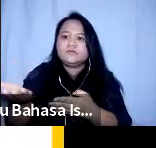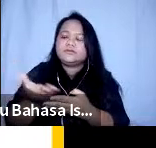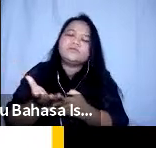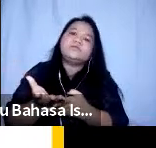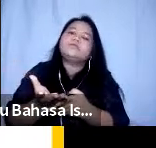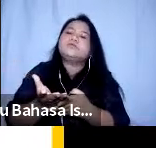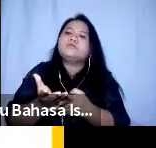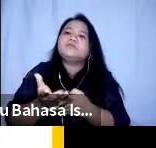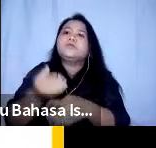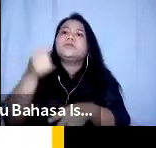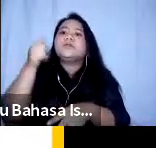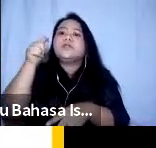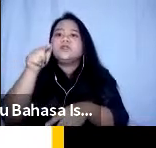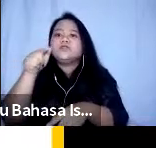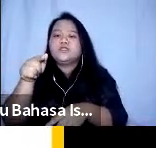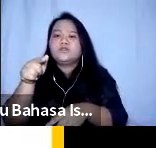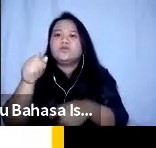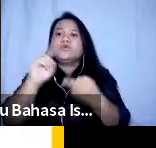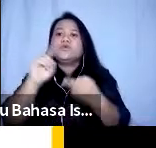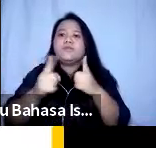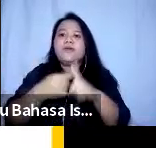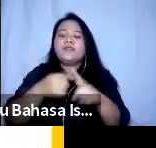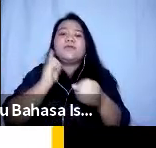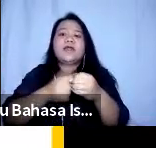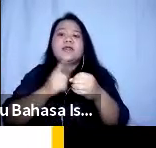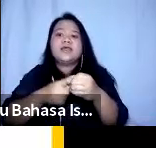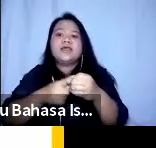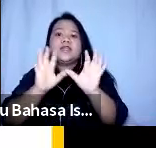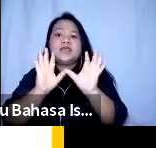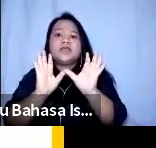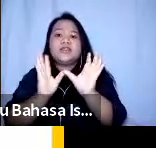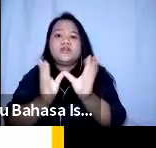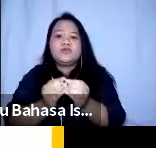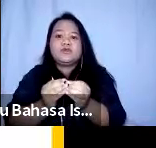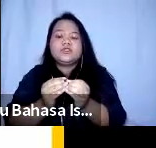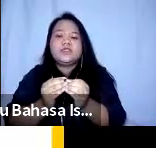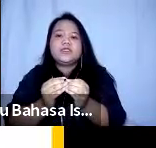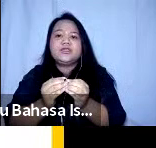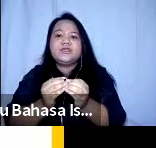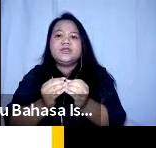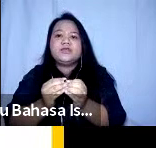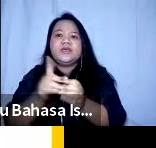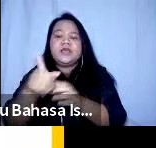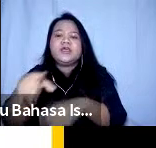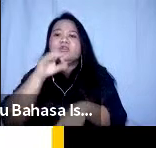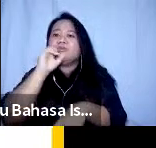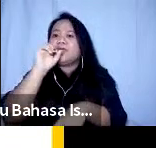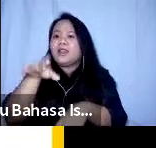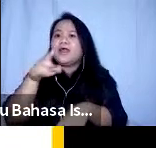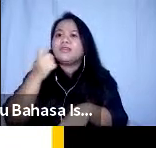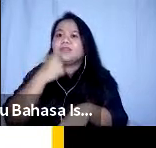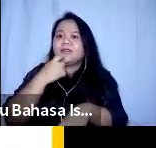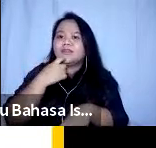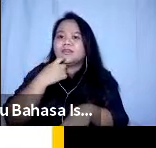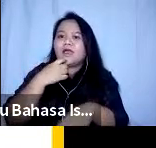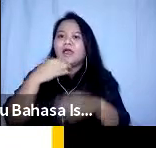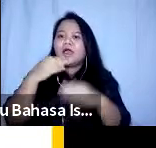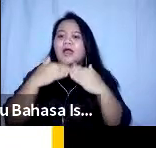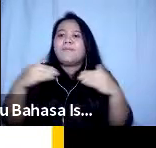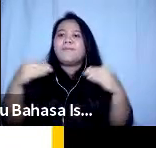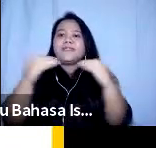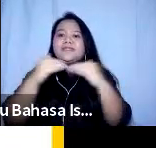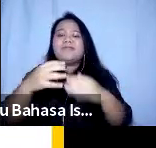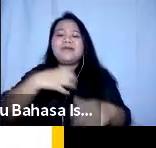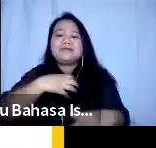disini teman-teman inti dari inklusi tersebut adalah membicarakan tentang persamaan hak